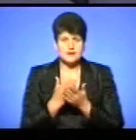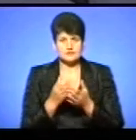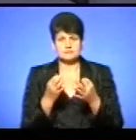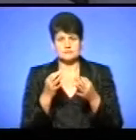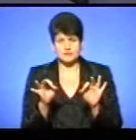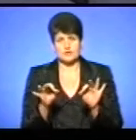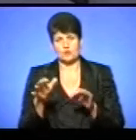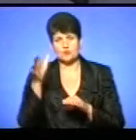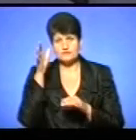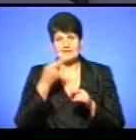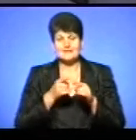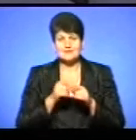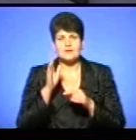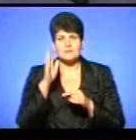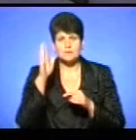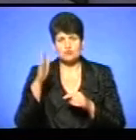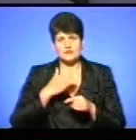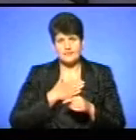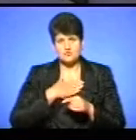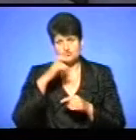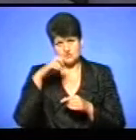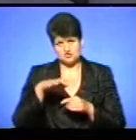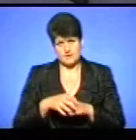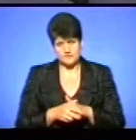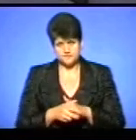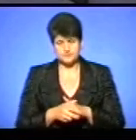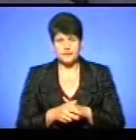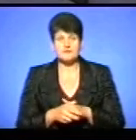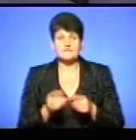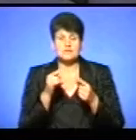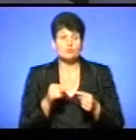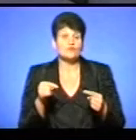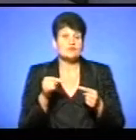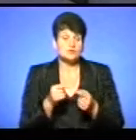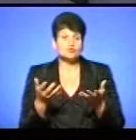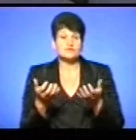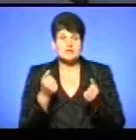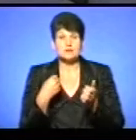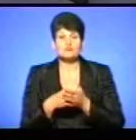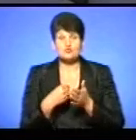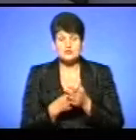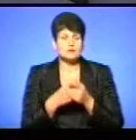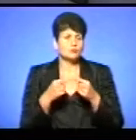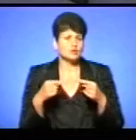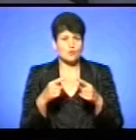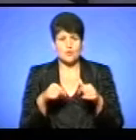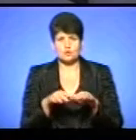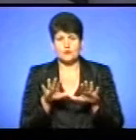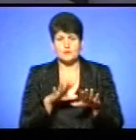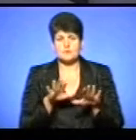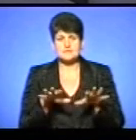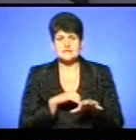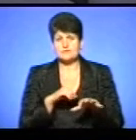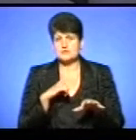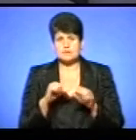освіта – це майбутнє, взагалі, нашої держави, так? Відповідно, якщо взяти бюджет будь-якого органу місцевого самоврядування, міська, селечна,